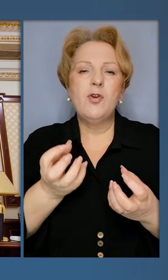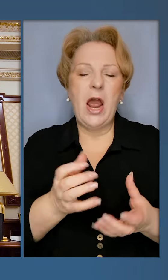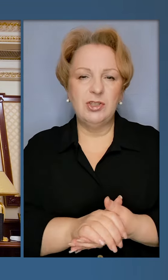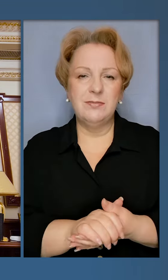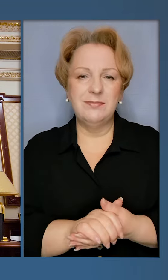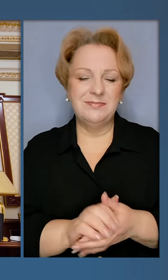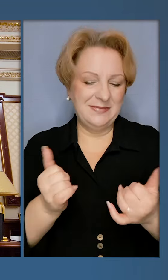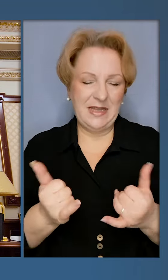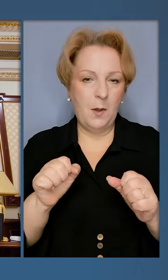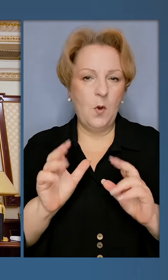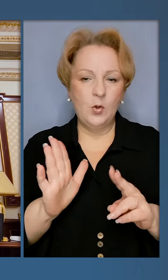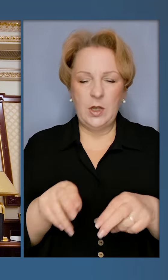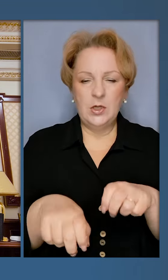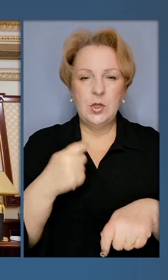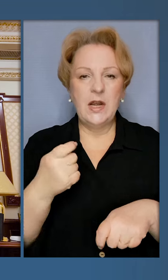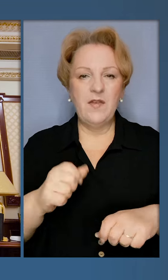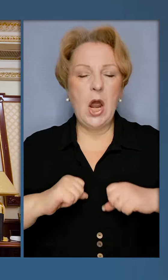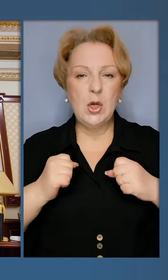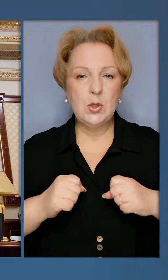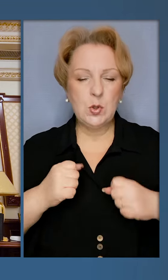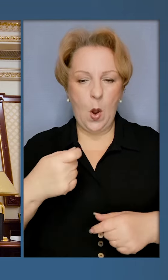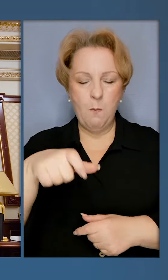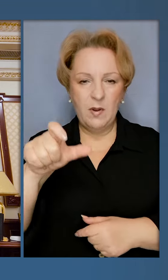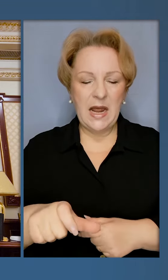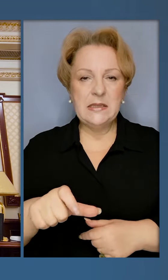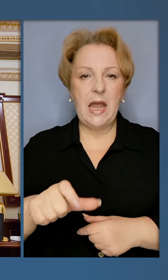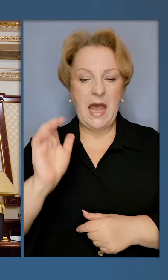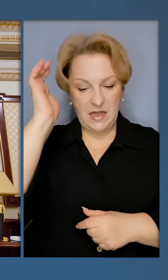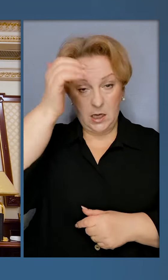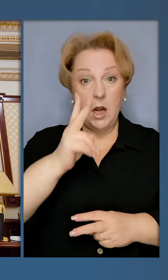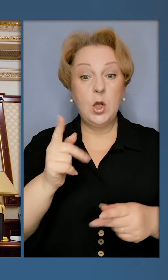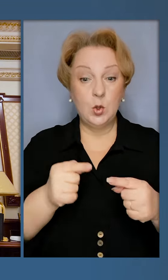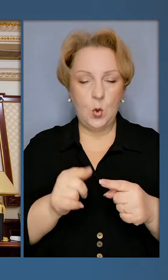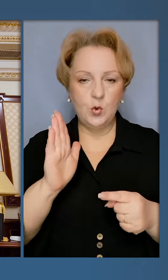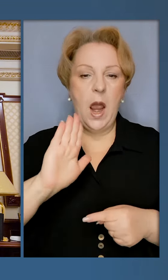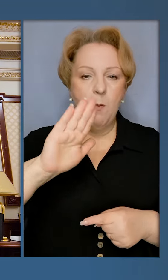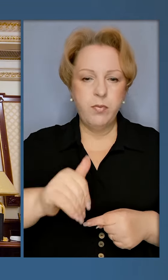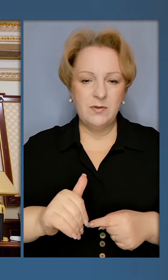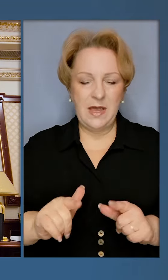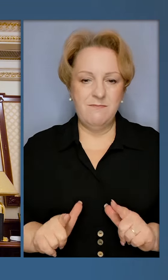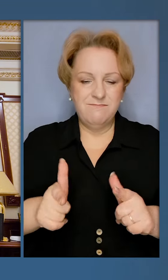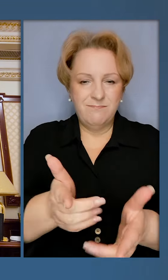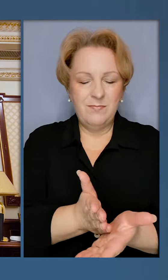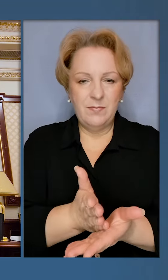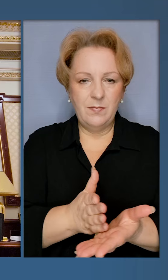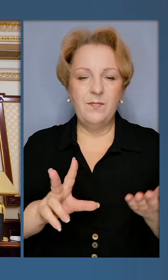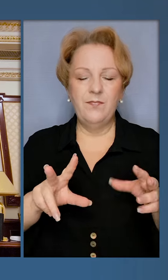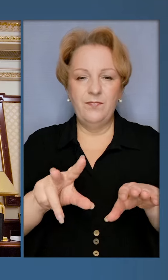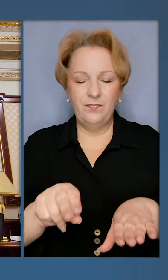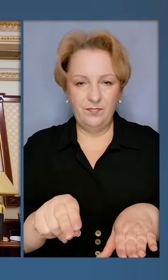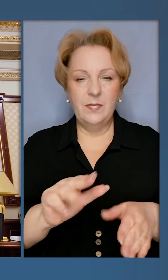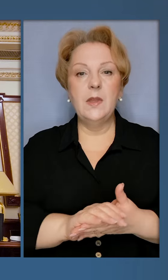може тільки для того, щоб зірвати зусилля президента Трампа, які точно будуть після інаугурації. Путін